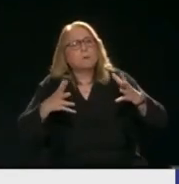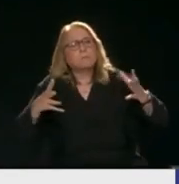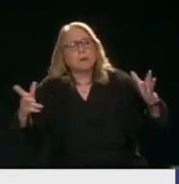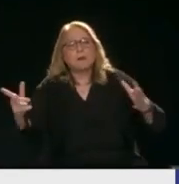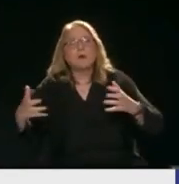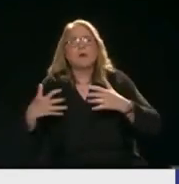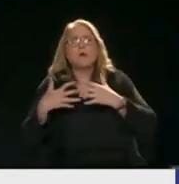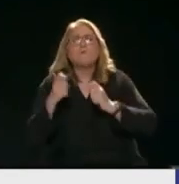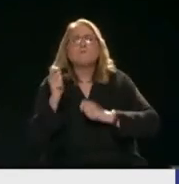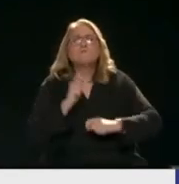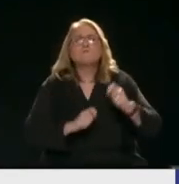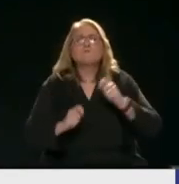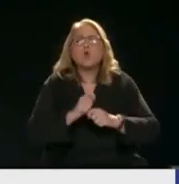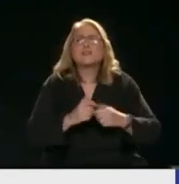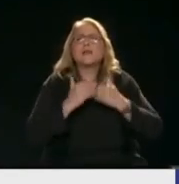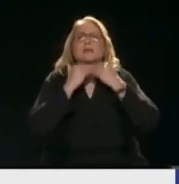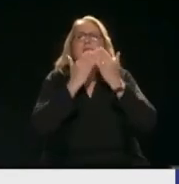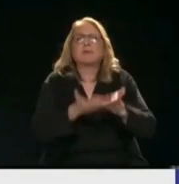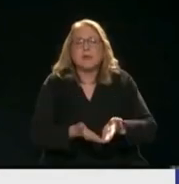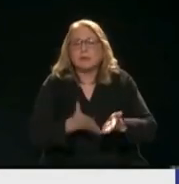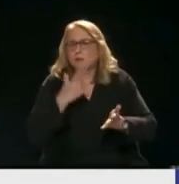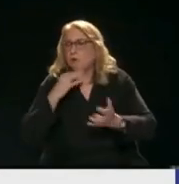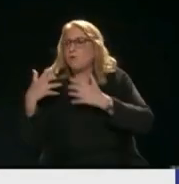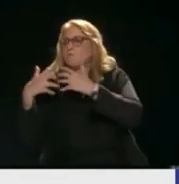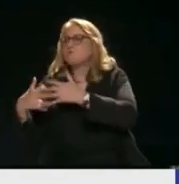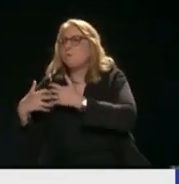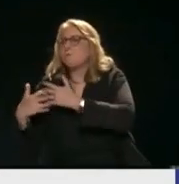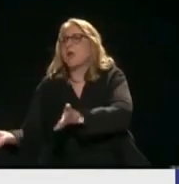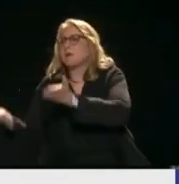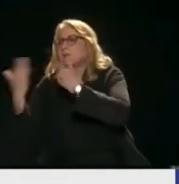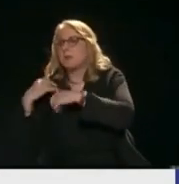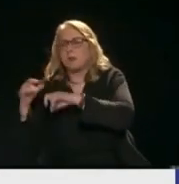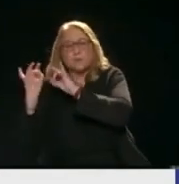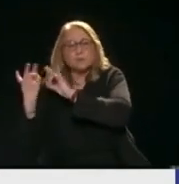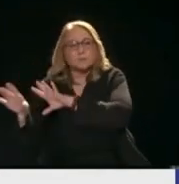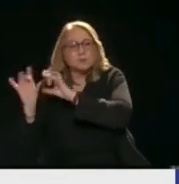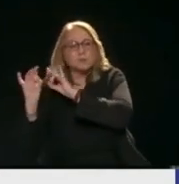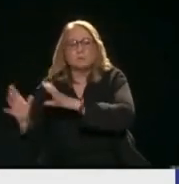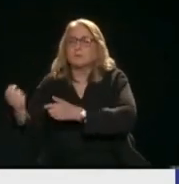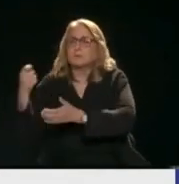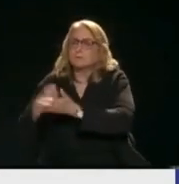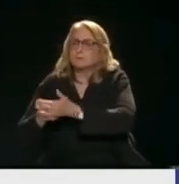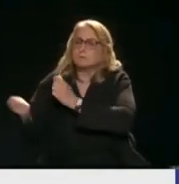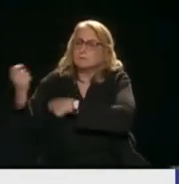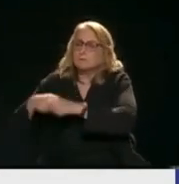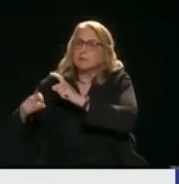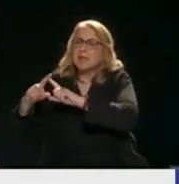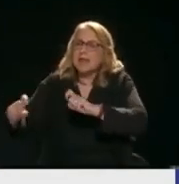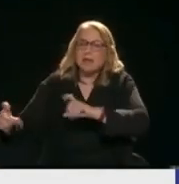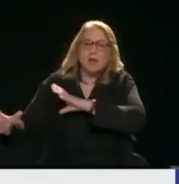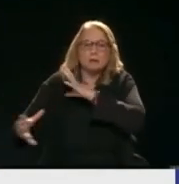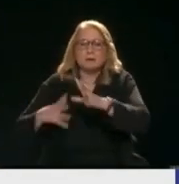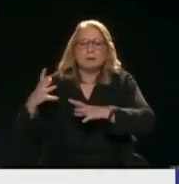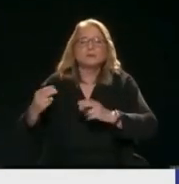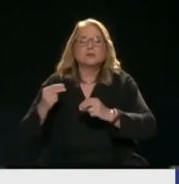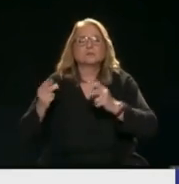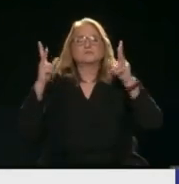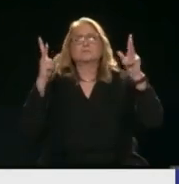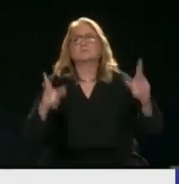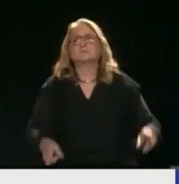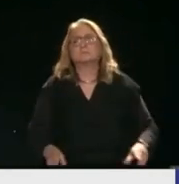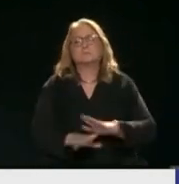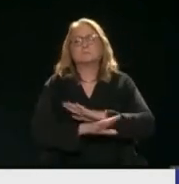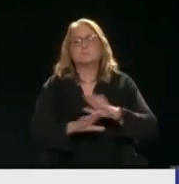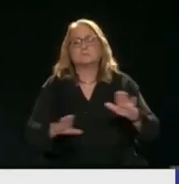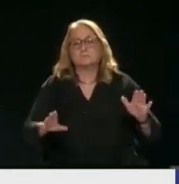πάλι δεν έχουμε Γιατί δεν έχουμε βιομηχανία Δεν φτιάνουμε τίποτα, δεν παράγουμε τίποτα Πρέπει να τα αγοράσουμε από κάπου Και δι' απ' Κίνα Ή όχι ασταματήσαν το παγγύρι Και